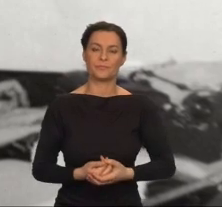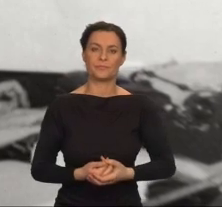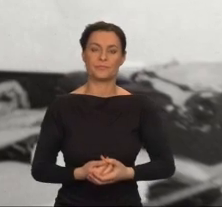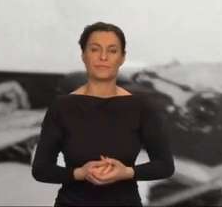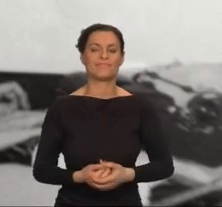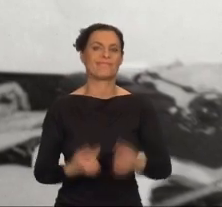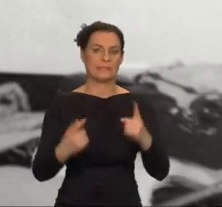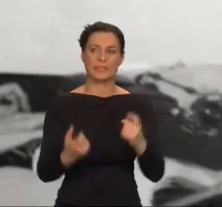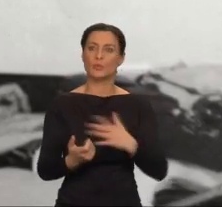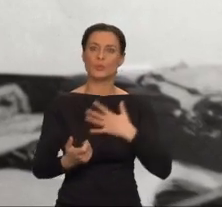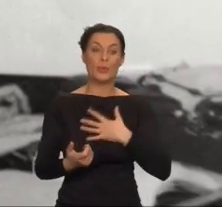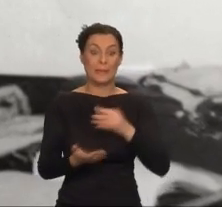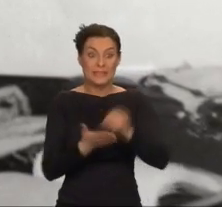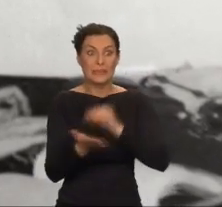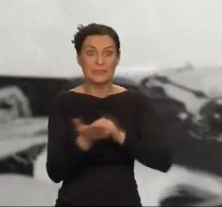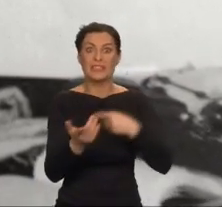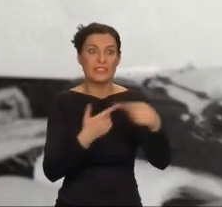Zaczęłam tracić nadzieję.